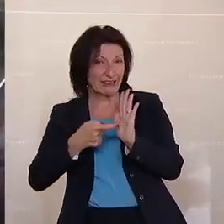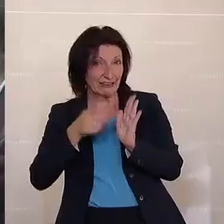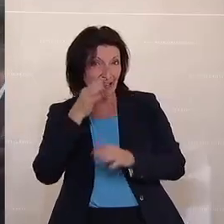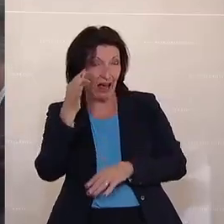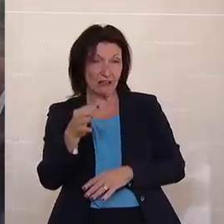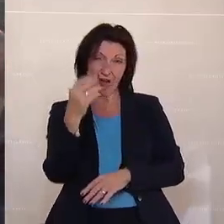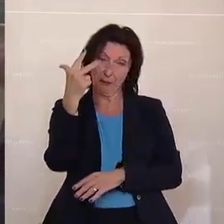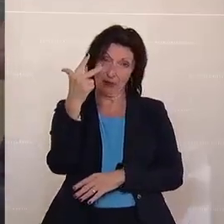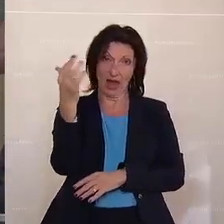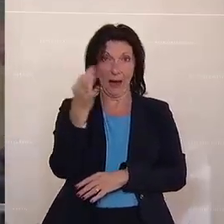unterstützt den Antrag. war für Glück. Dank.